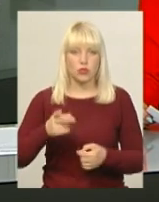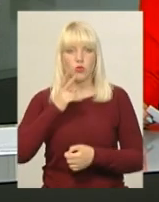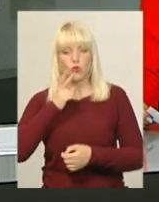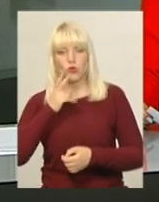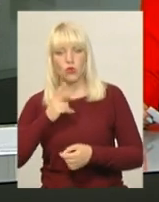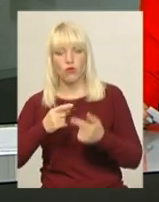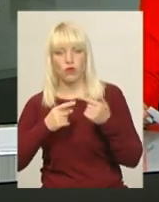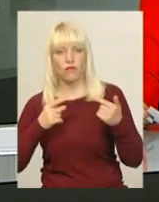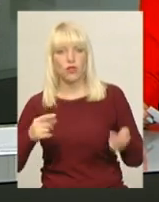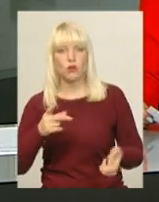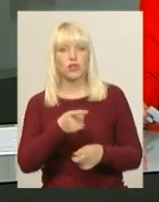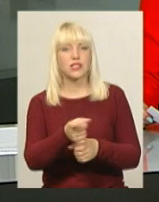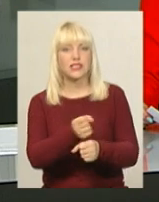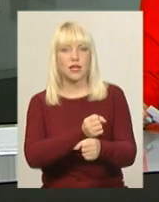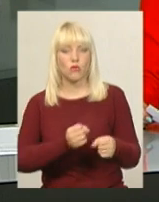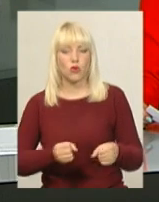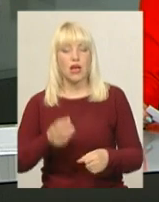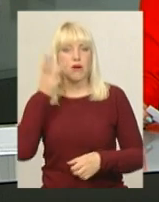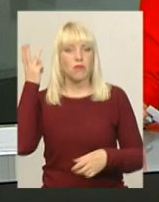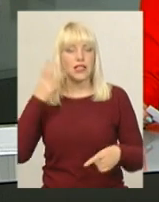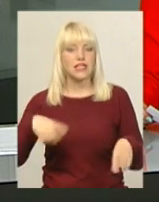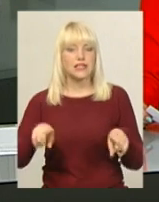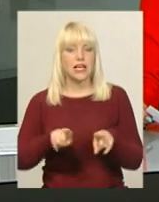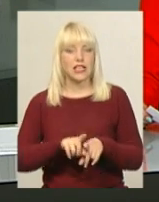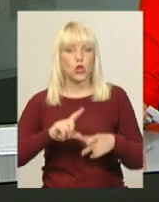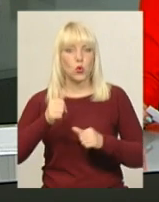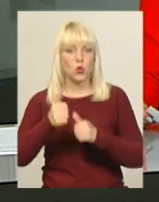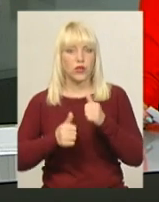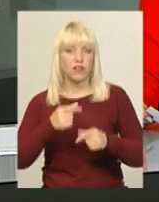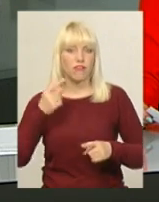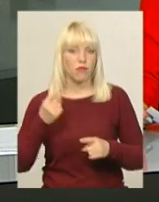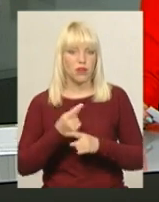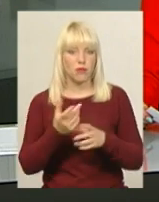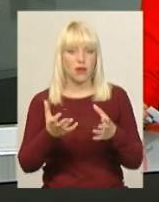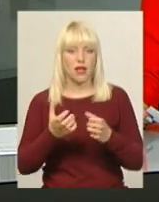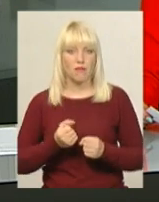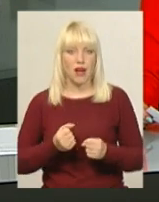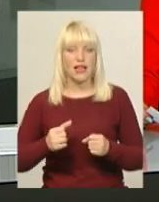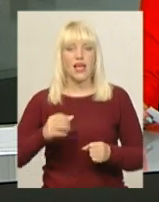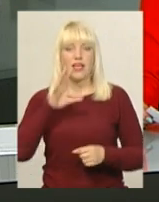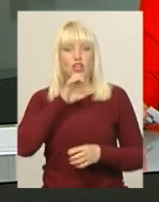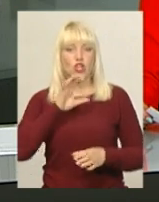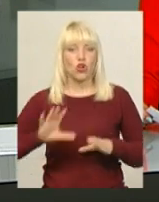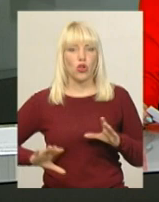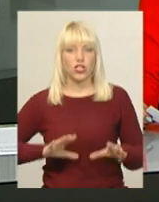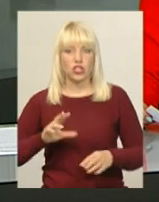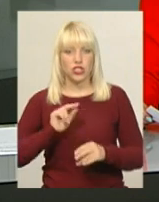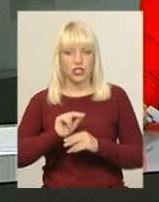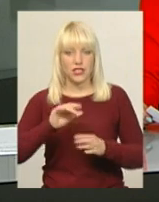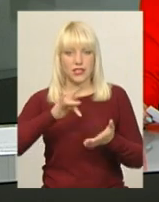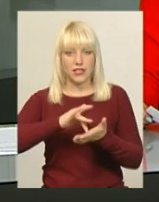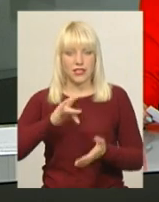виробів. У Хмельницькому такий турнір відбувається вперше. Приймає його регіональний кінологічний навчальний центр Всесвітньої митної